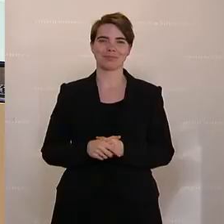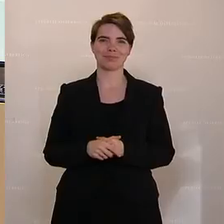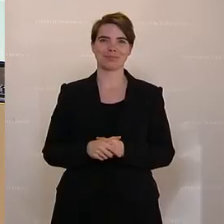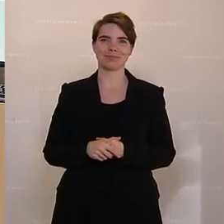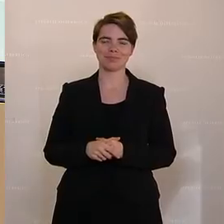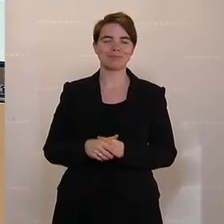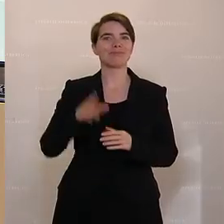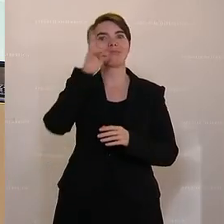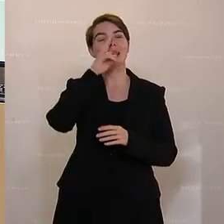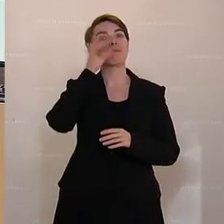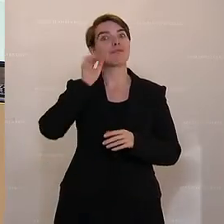mehr als 5,6 Milliarden Euro. was er